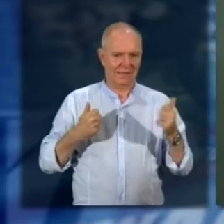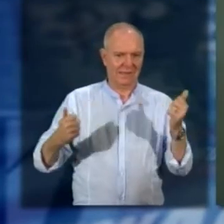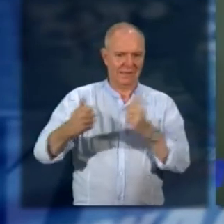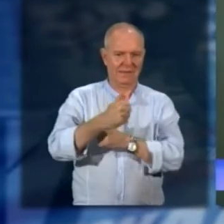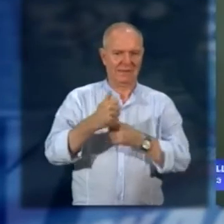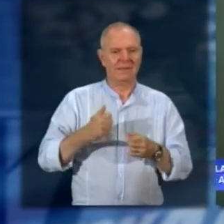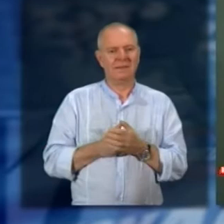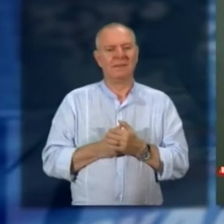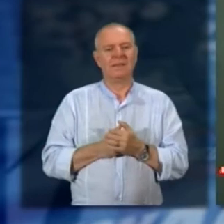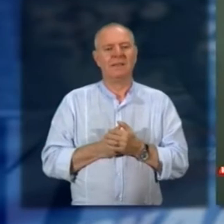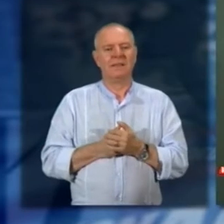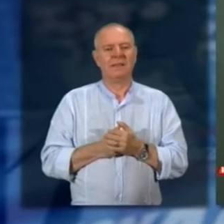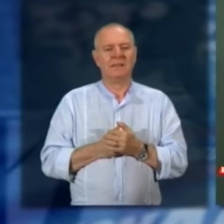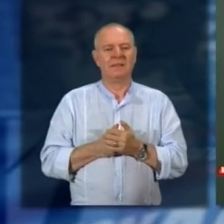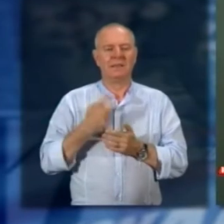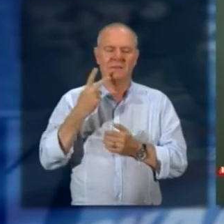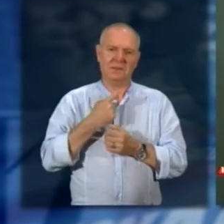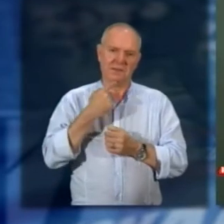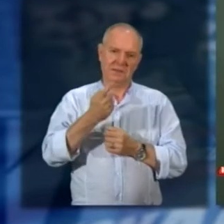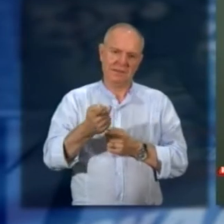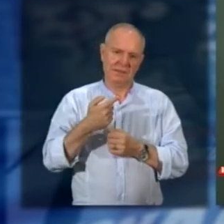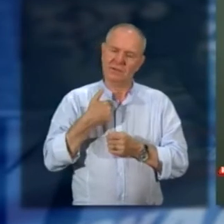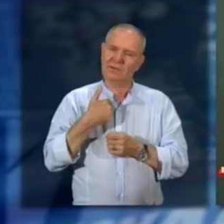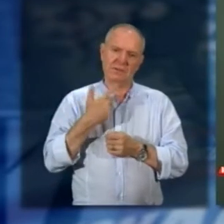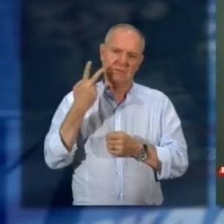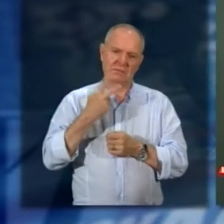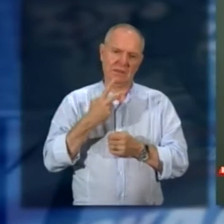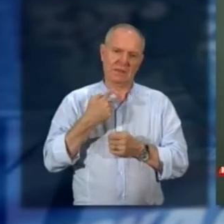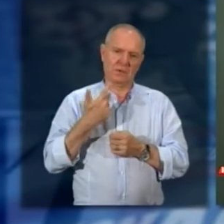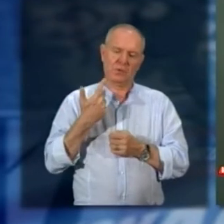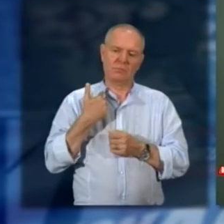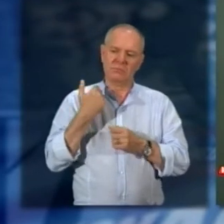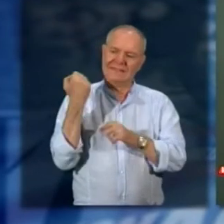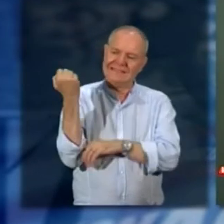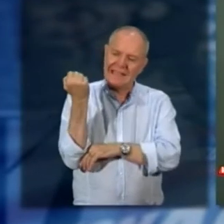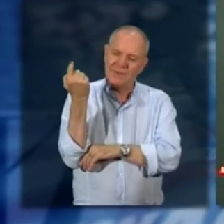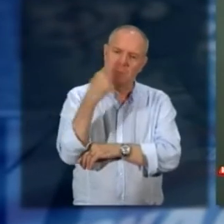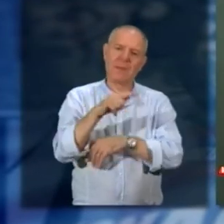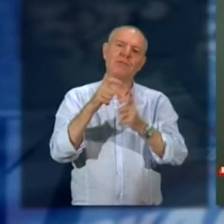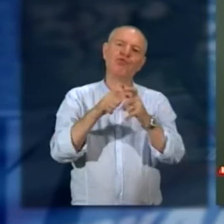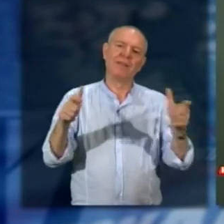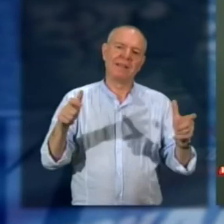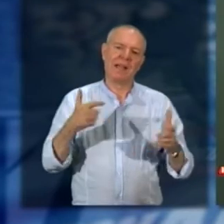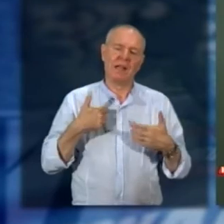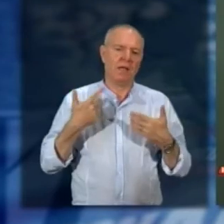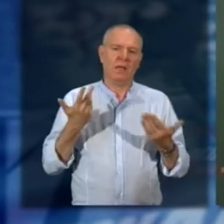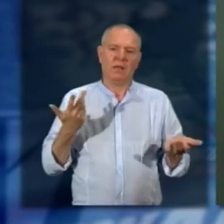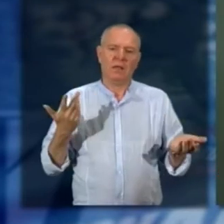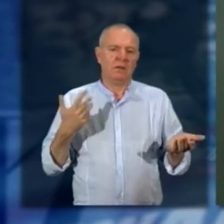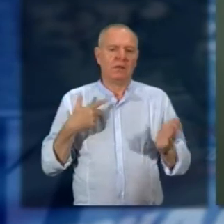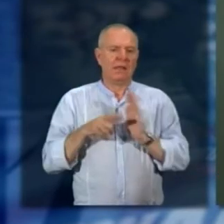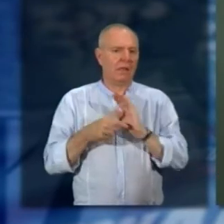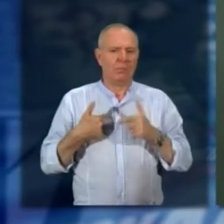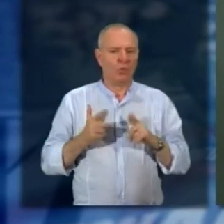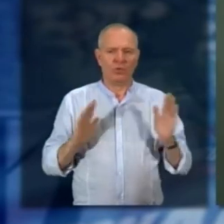ambizioni politiche il mio era solo e discursivamente un servizio alla città quando uno non ha più tempo deve fare la cosa